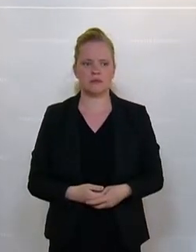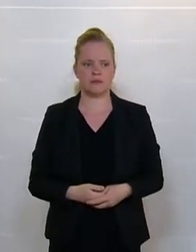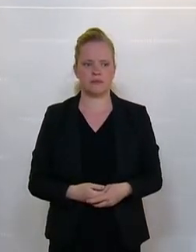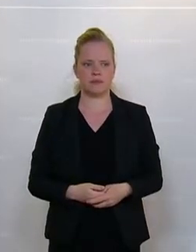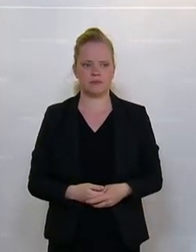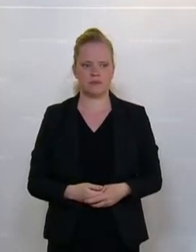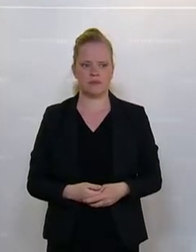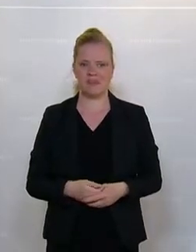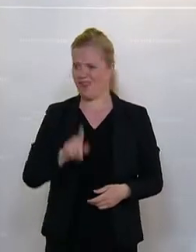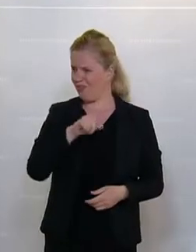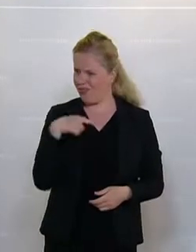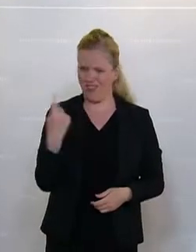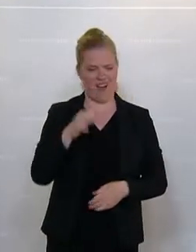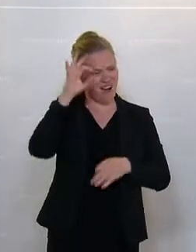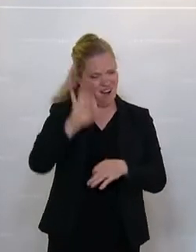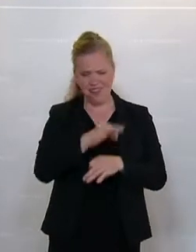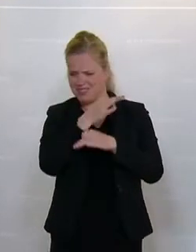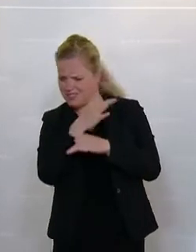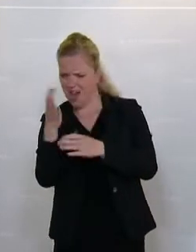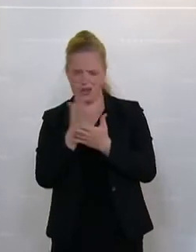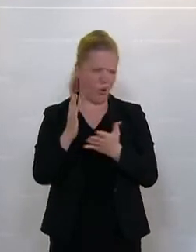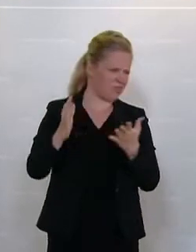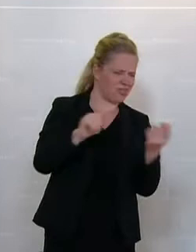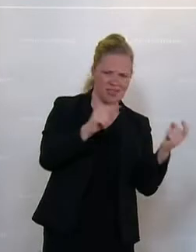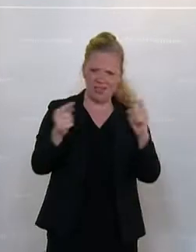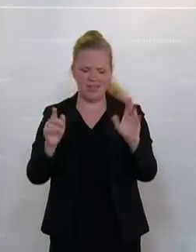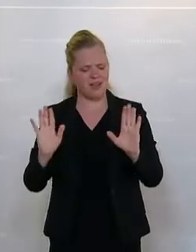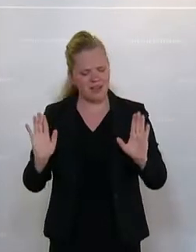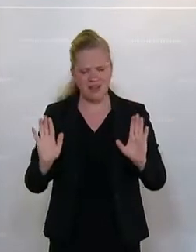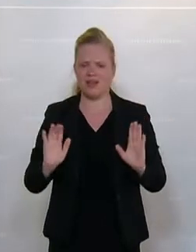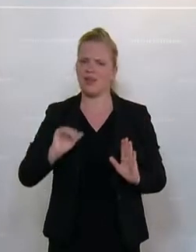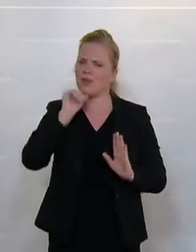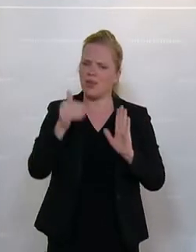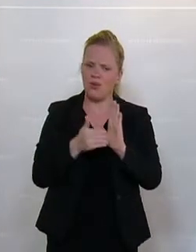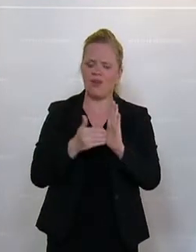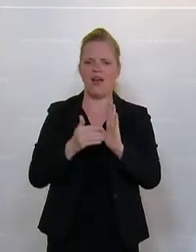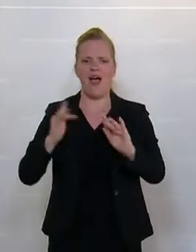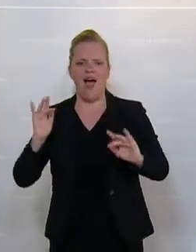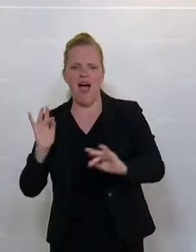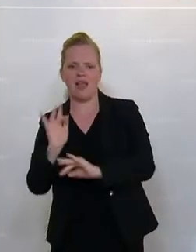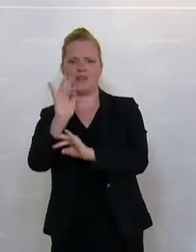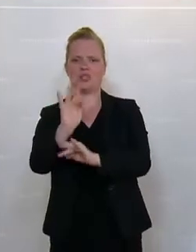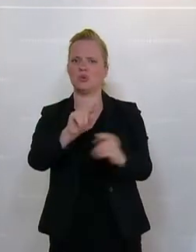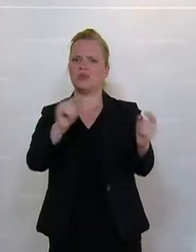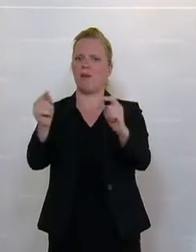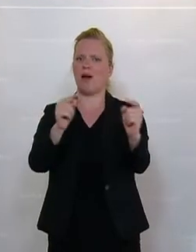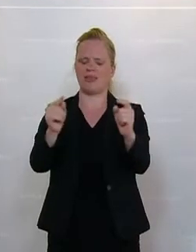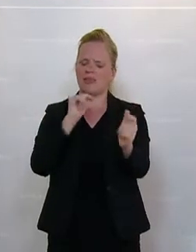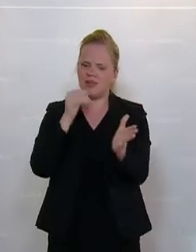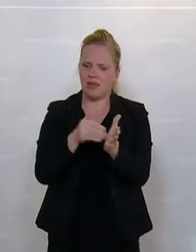Den ganzen Tag geht es schon rund. Es wird völlig unnötigerweise eine Einwendungsdebatte geführt. In der